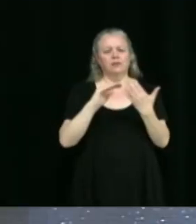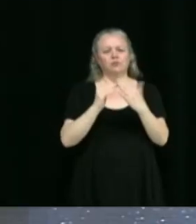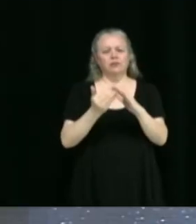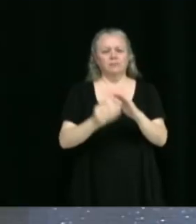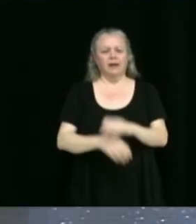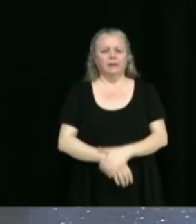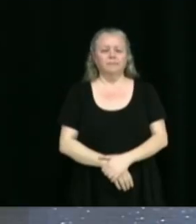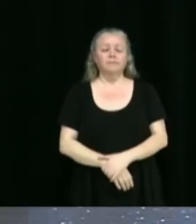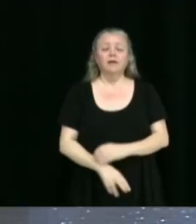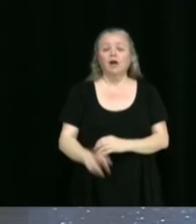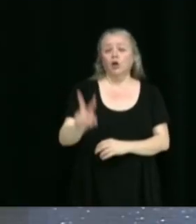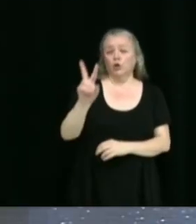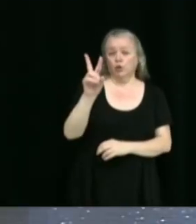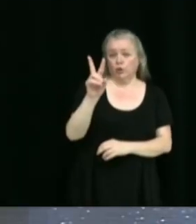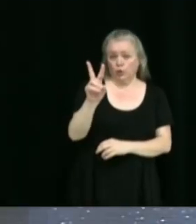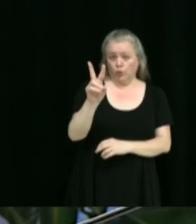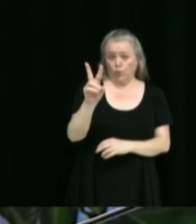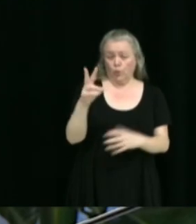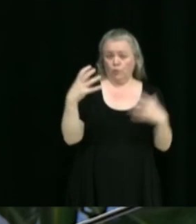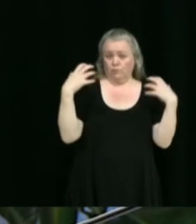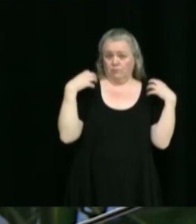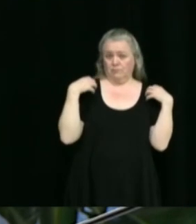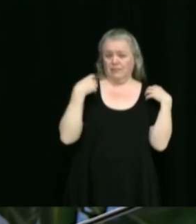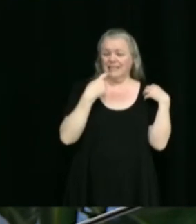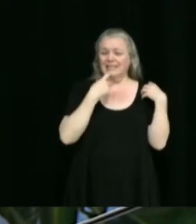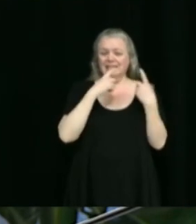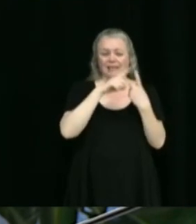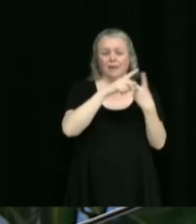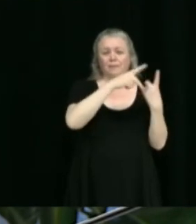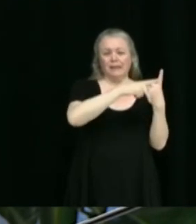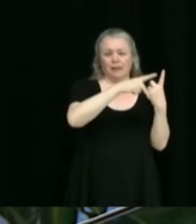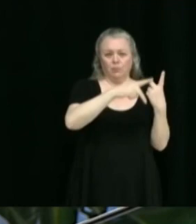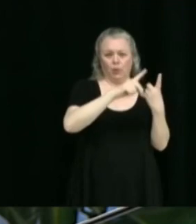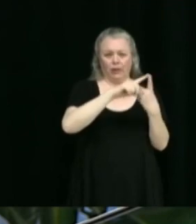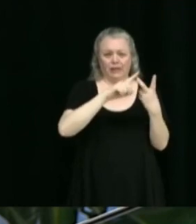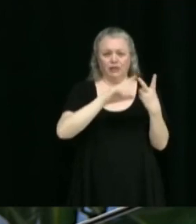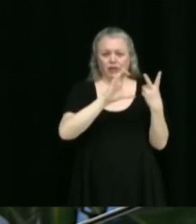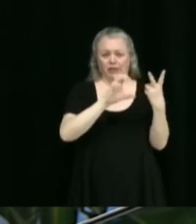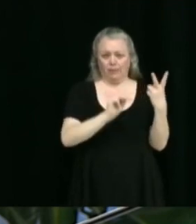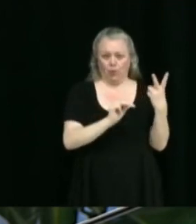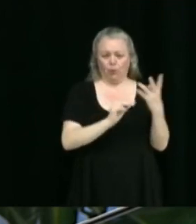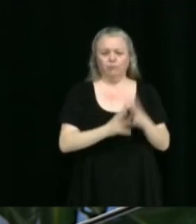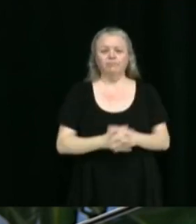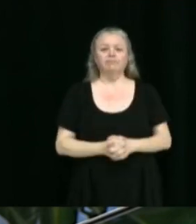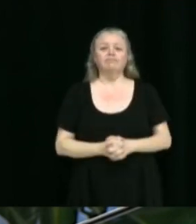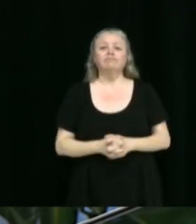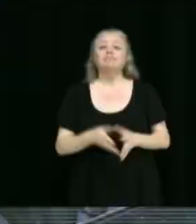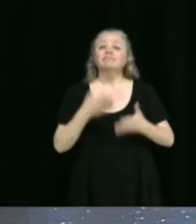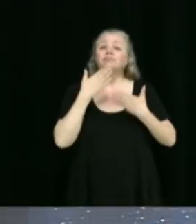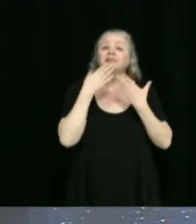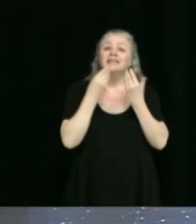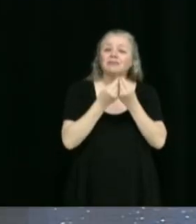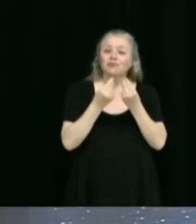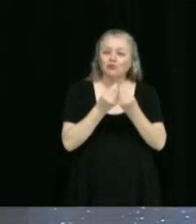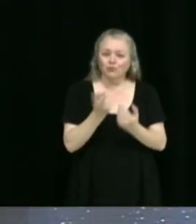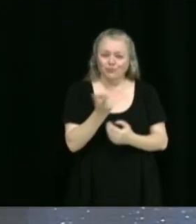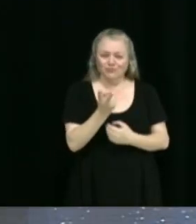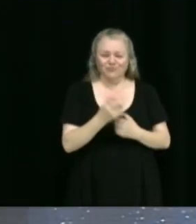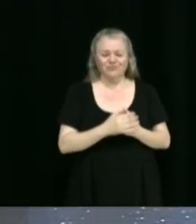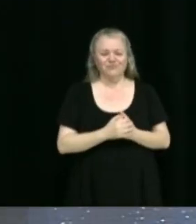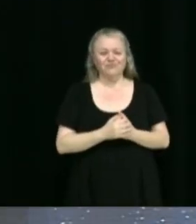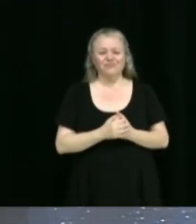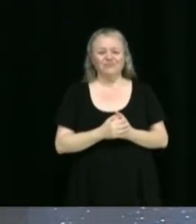Donc, les deux élus qui siègent sur le comité sont Patrick Poulin et Chantal Moreau. Merci beaucoup. On appuie